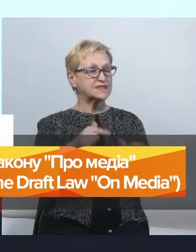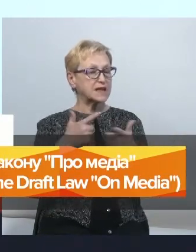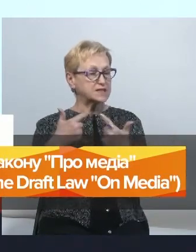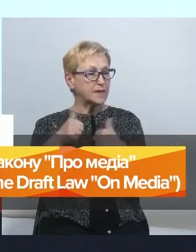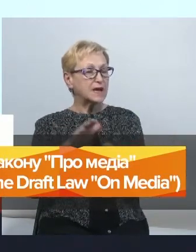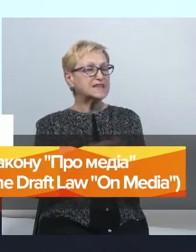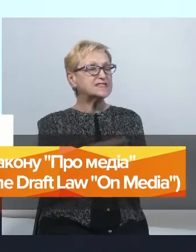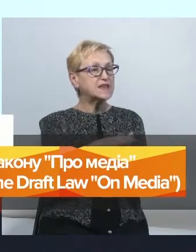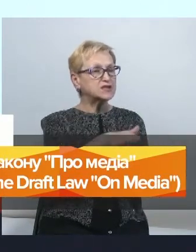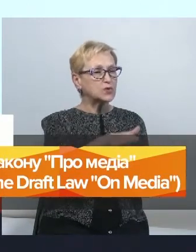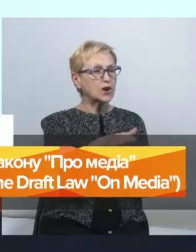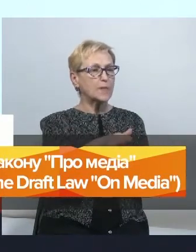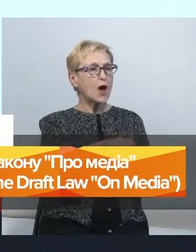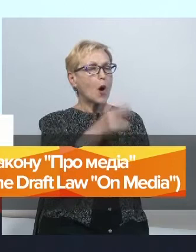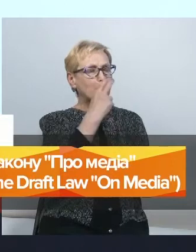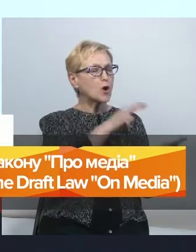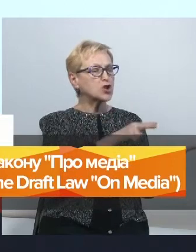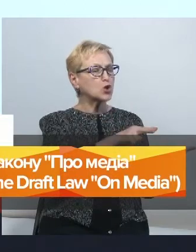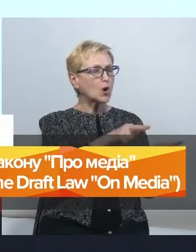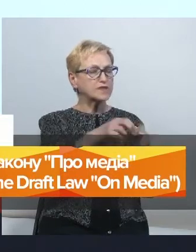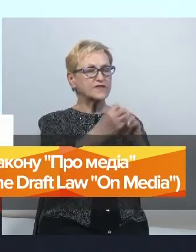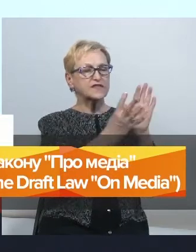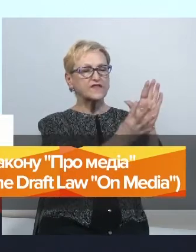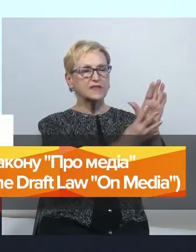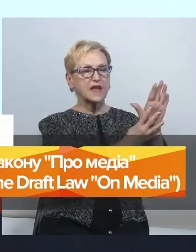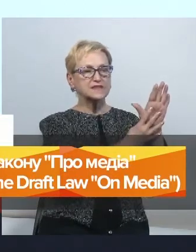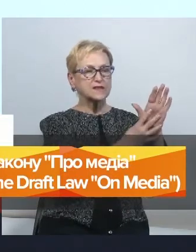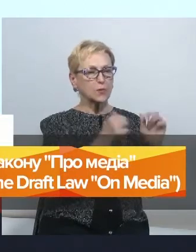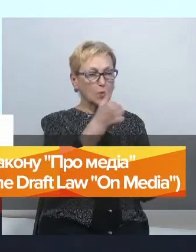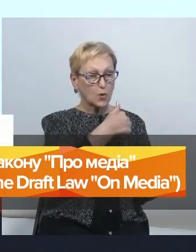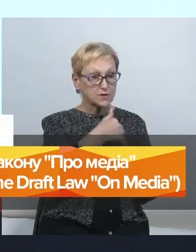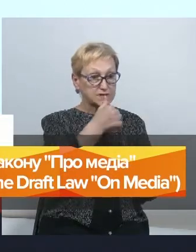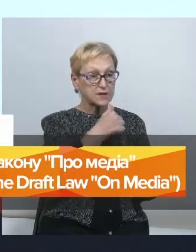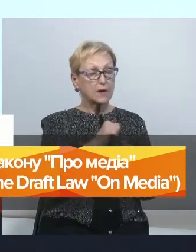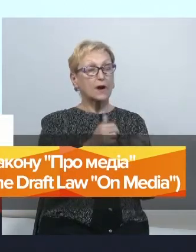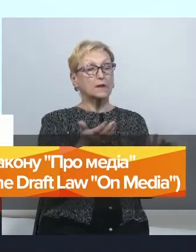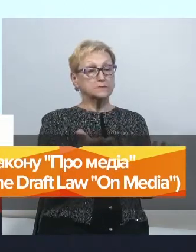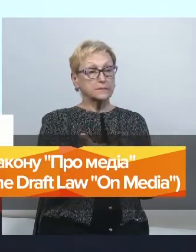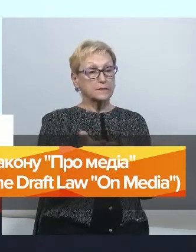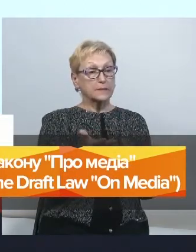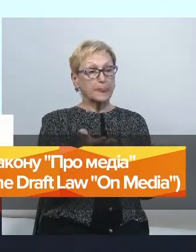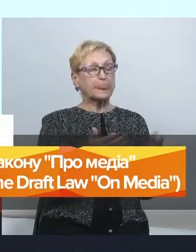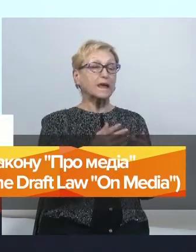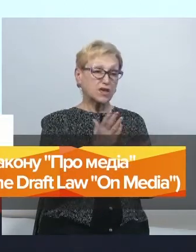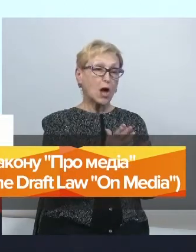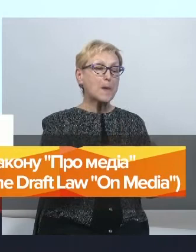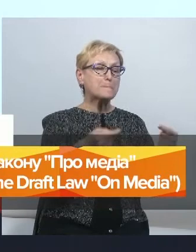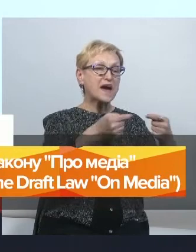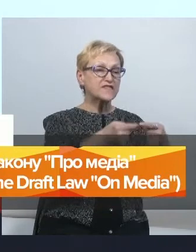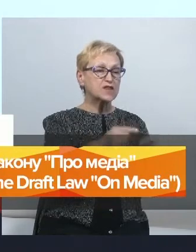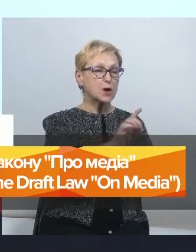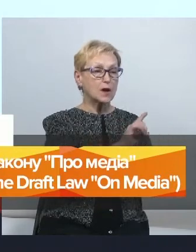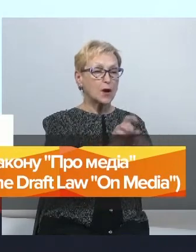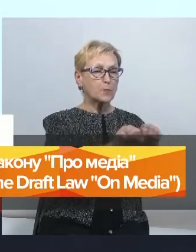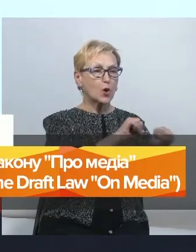моніторинг у 2019 році, зараз здійснюємо висвітлення в медіа виборчого процесу і там системні порушення, їх велика